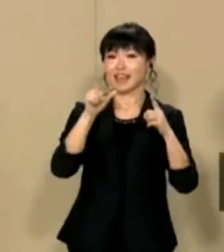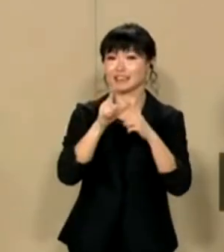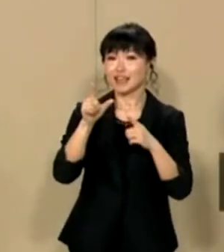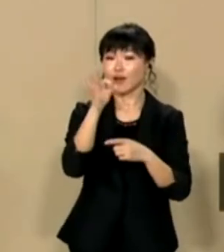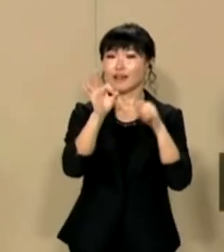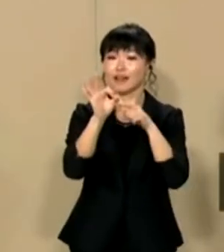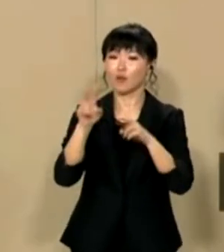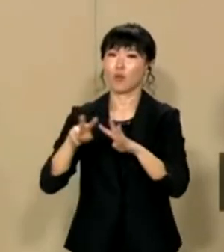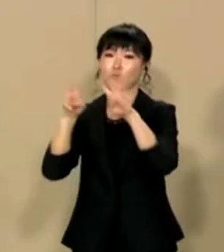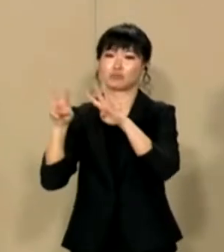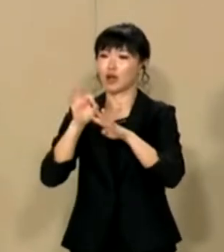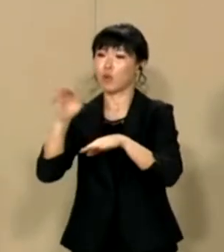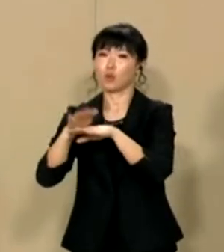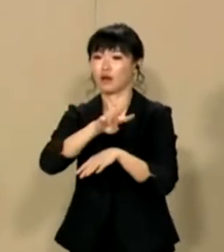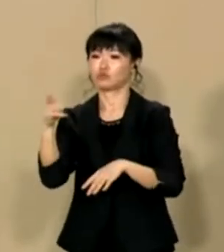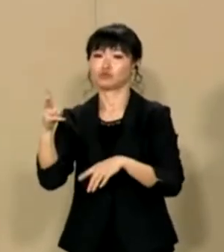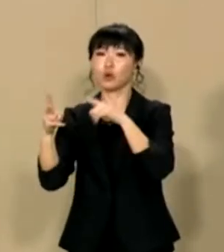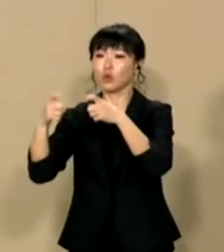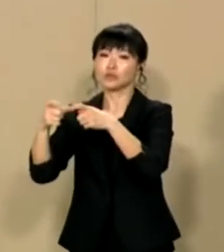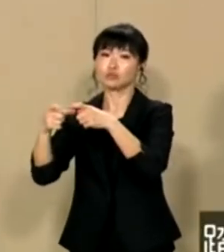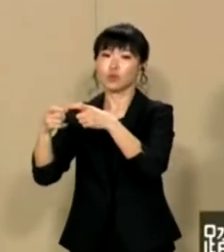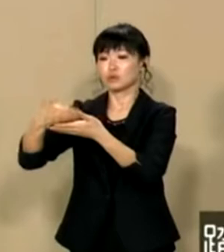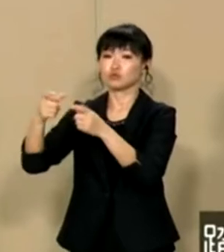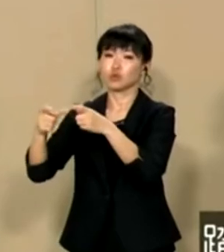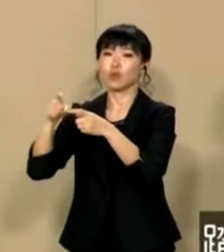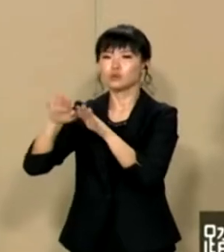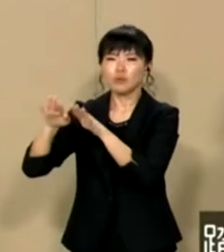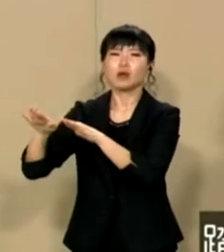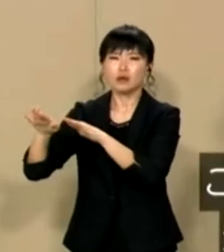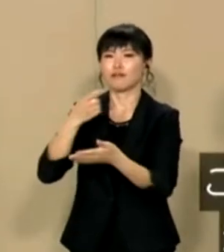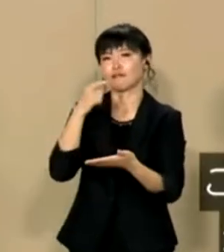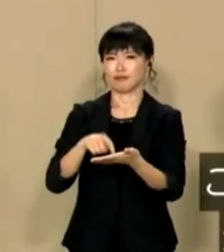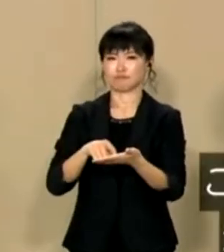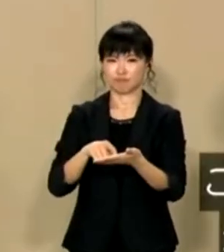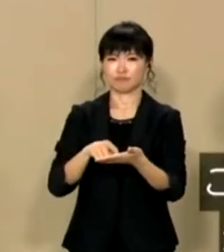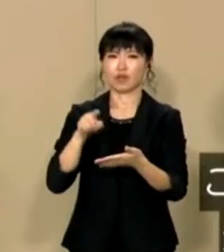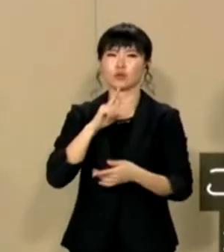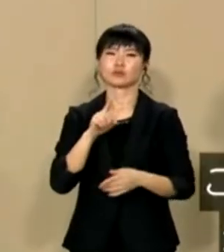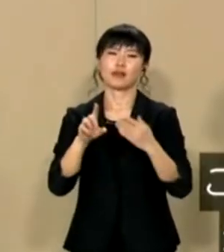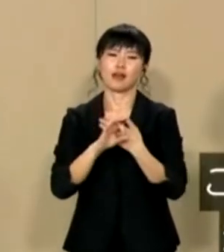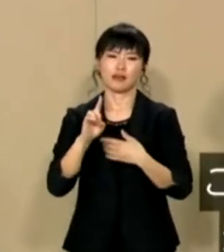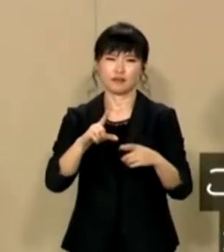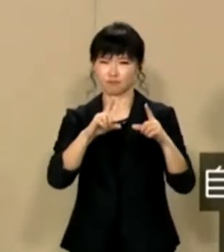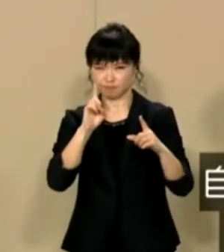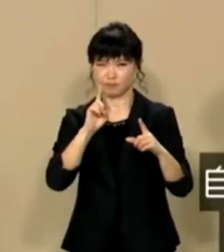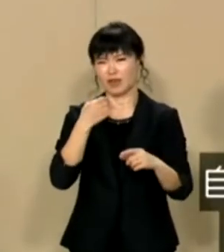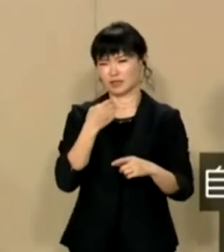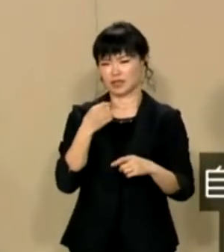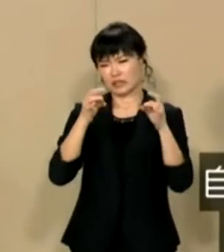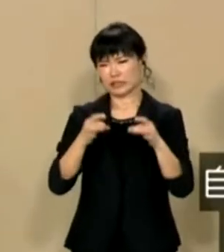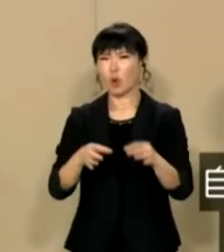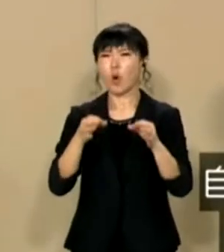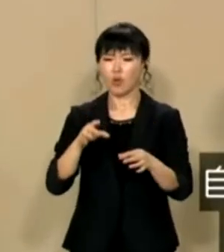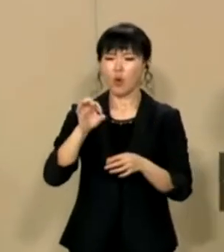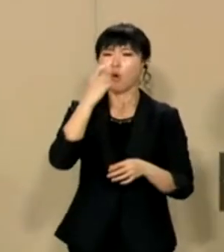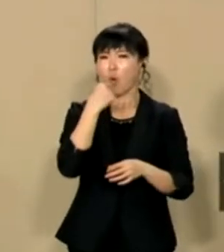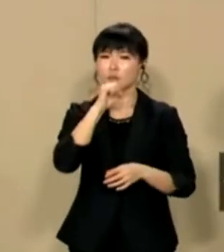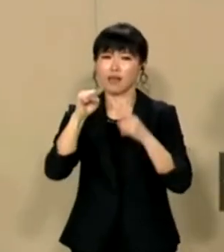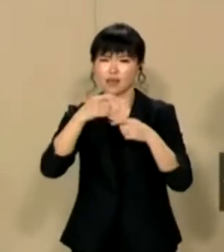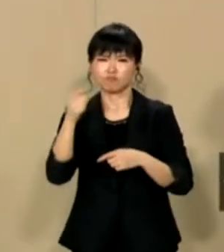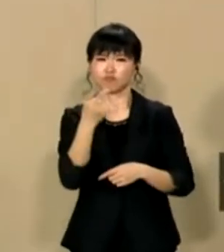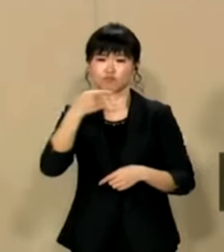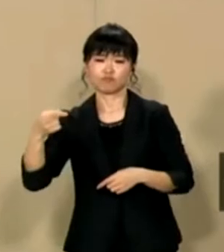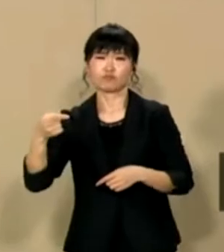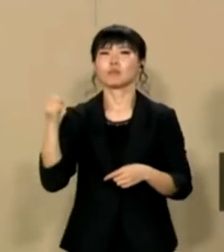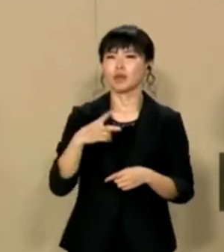NHK受信料の支払いをコンビニ支払いに変更してその請求書をNHKからの請求書を踏み倒すことで簡単にできますこういうと私はダメだ口座引き落として自動的にNHKにお金を放っているとか